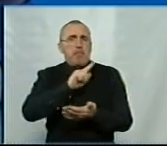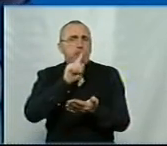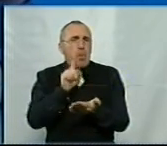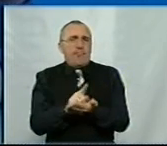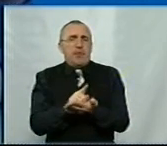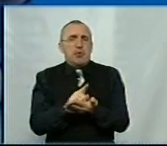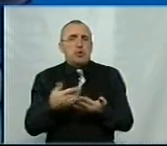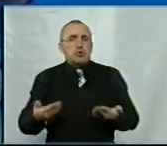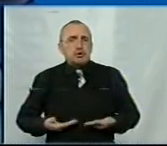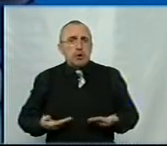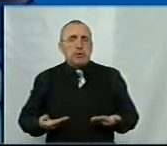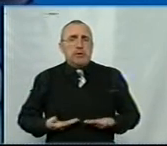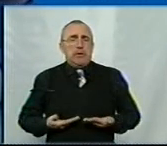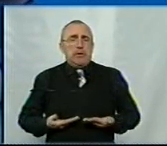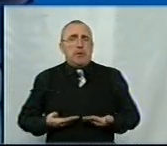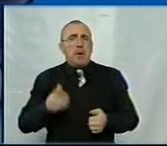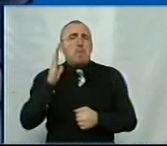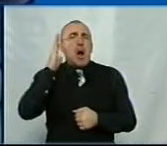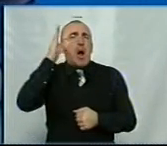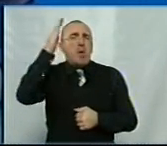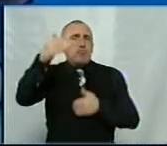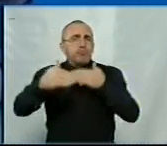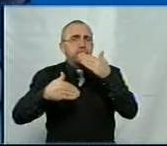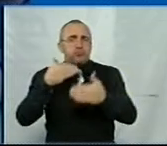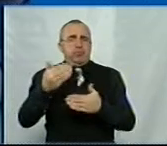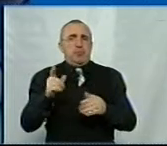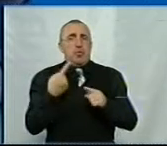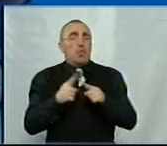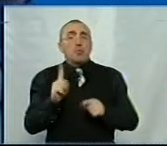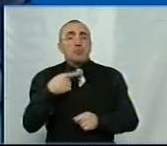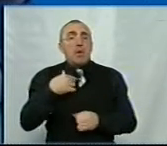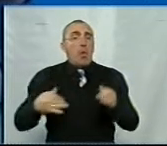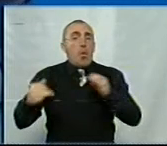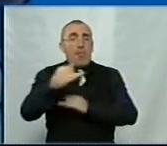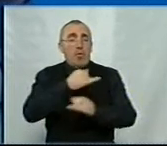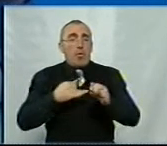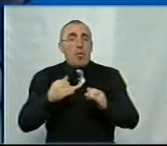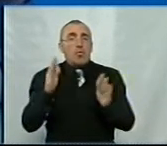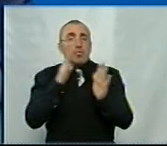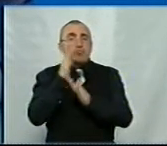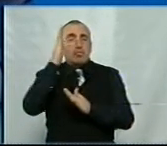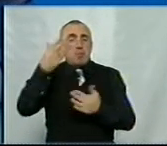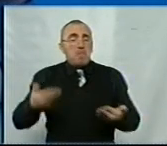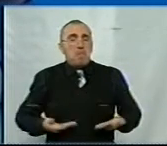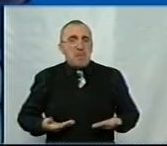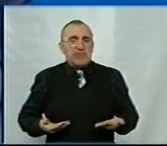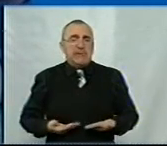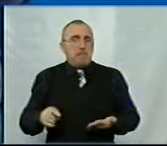жити майбутнім. Тому що ми говоримо про долю міста, про